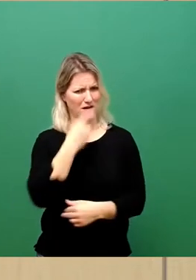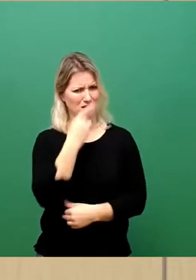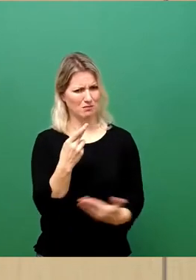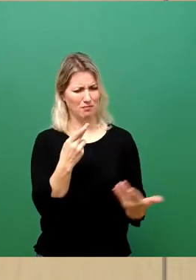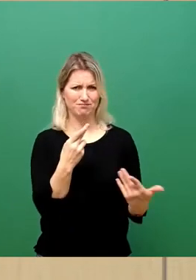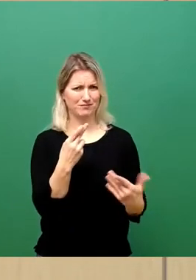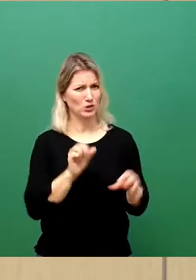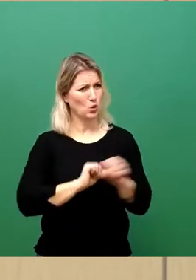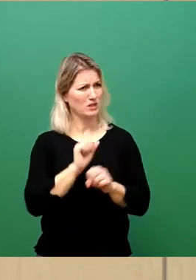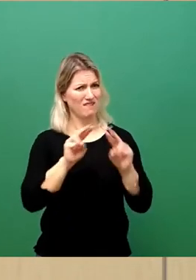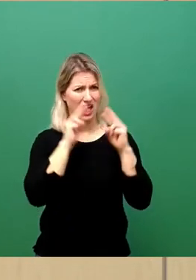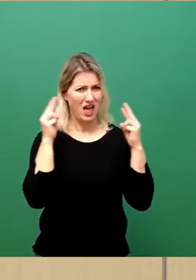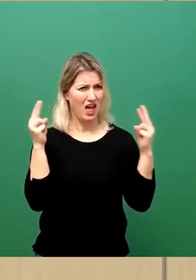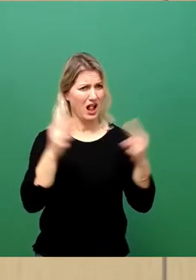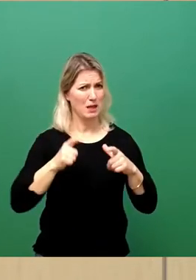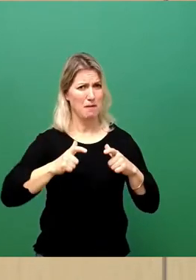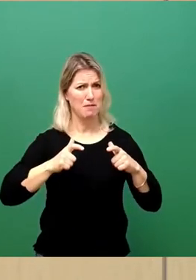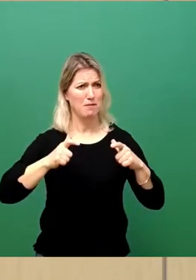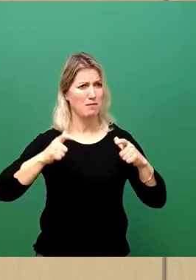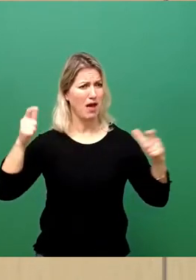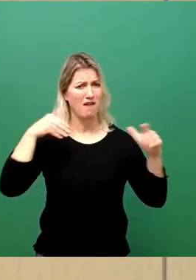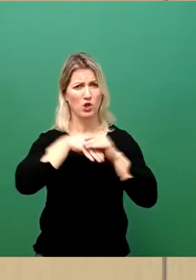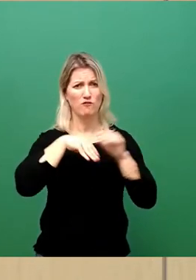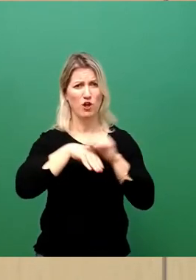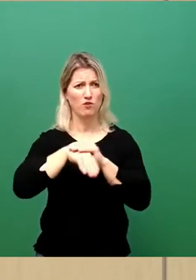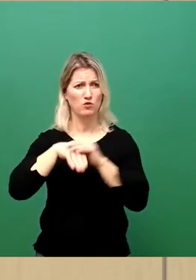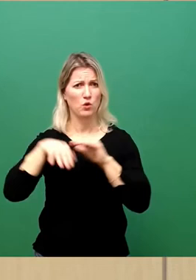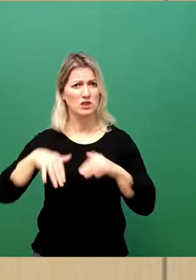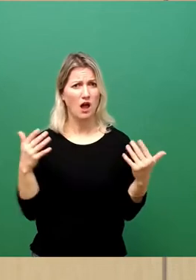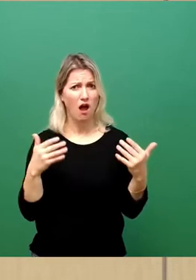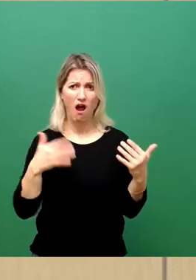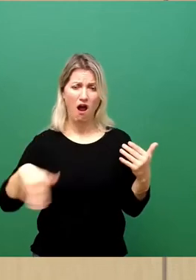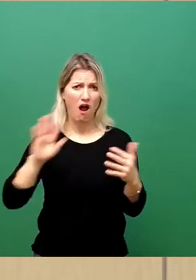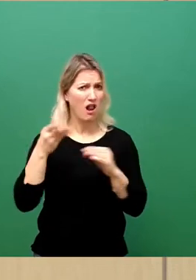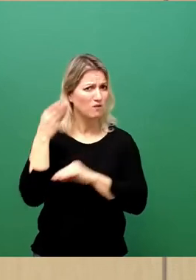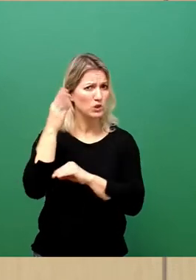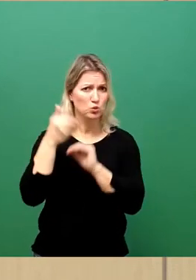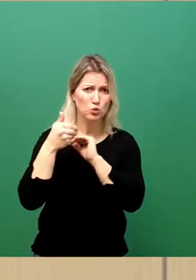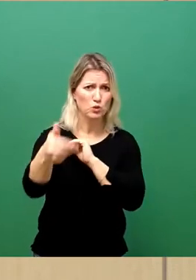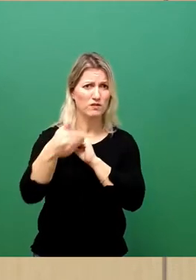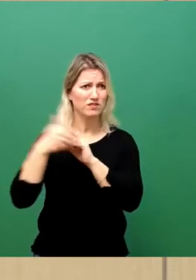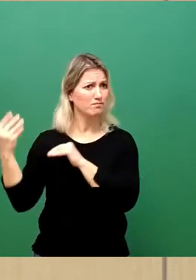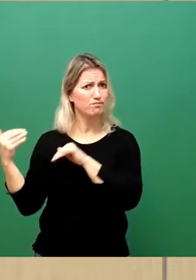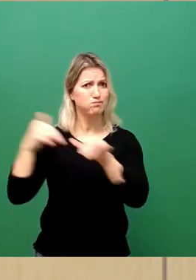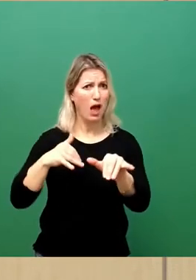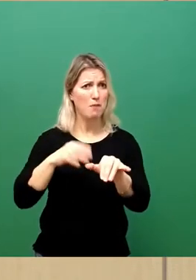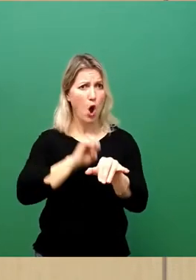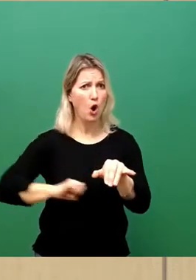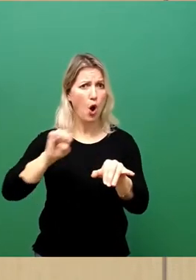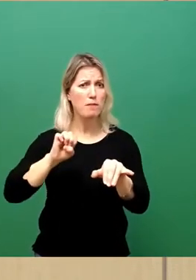steigender Zahlen von Menschen auf der Flucht langfristig Migration nach Europa abnimmt, weil die Festung wächst.